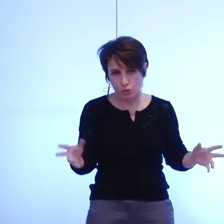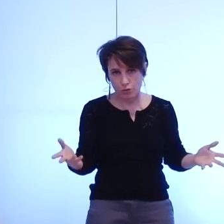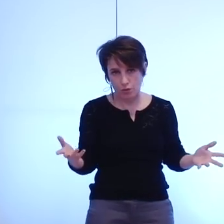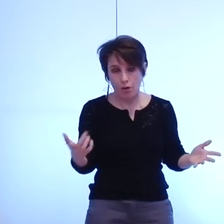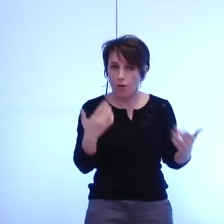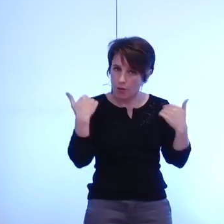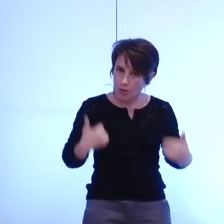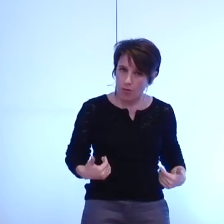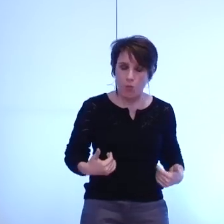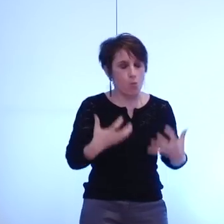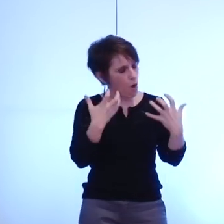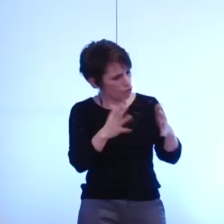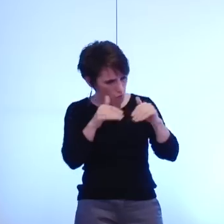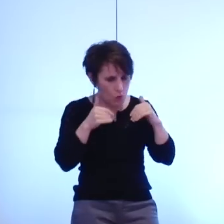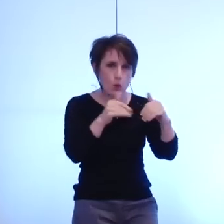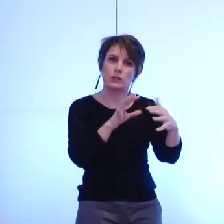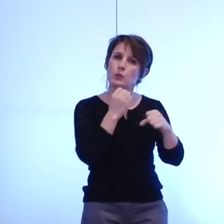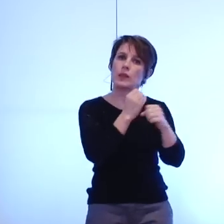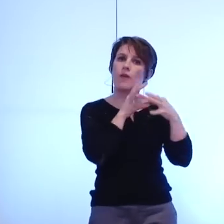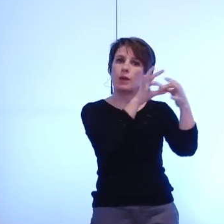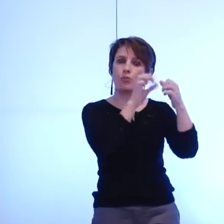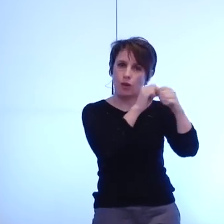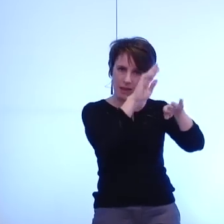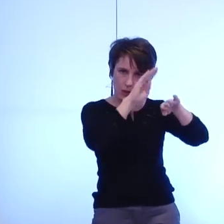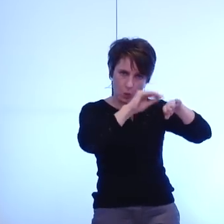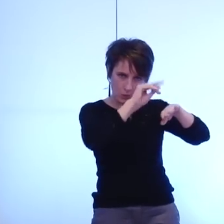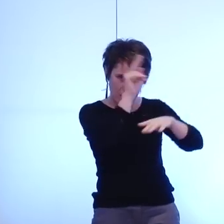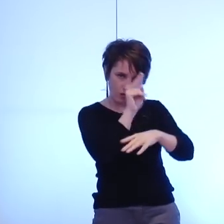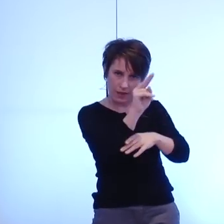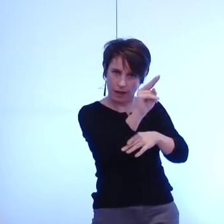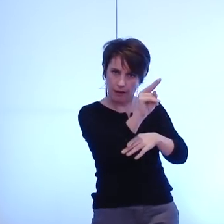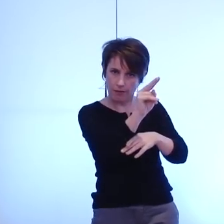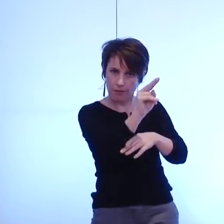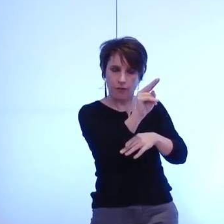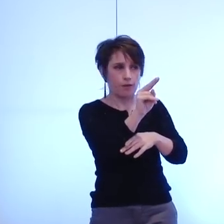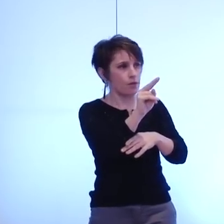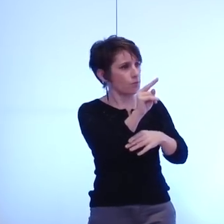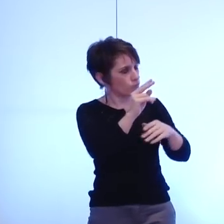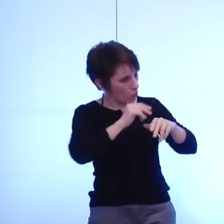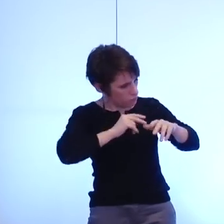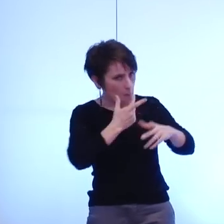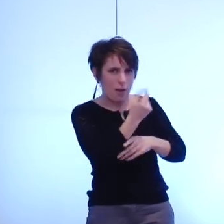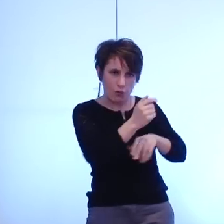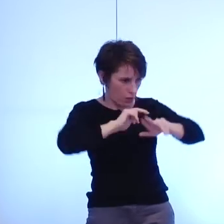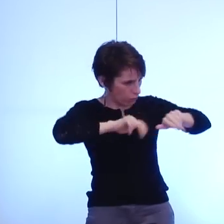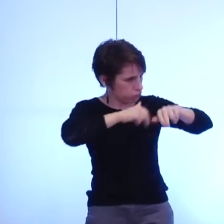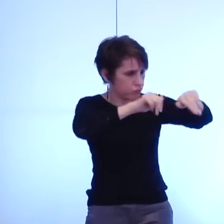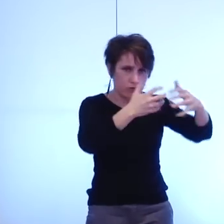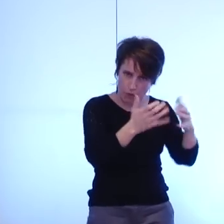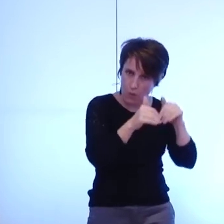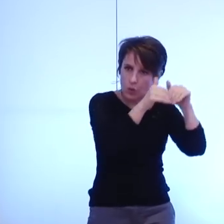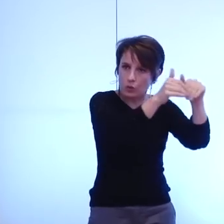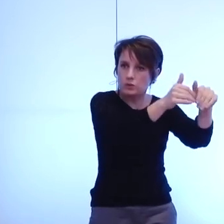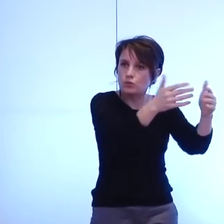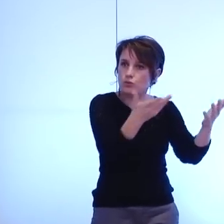travailler avec le conseil général au renouvellement de notre partenariat et aux conditions de ce renouvellement et me féliciter encore une